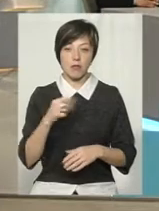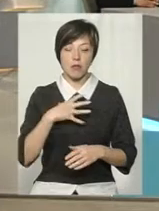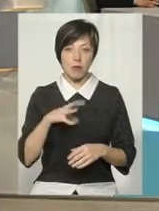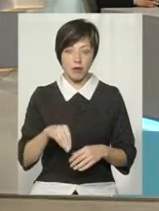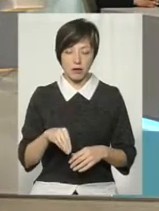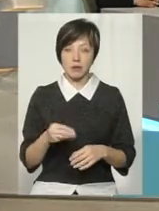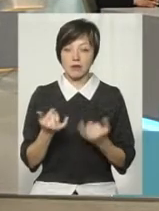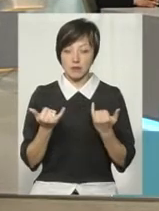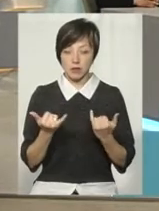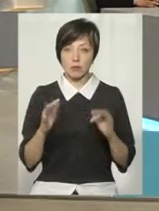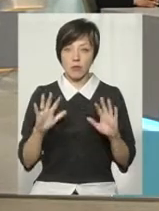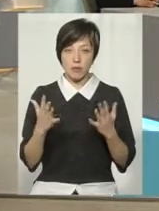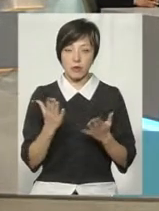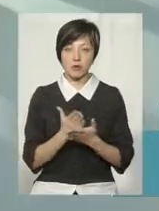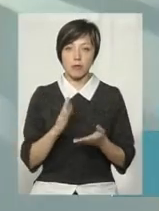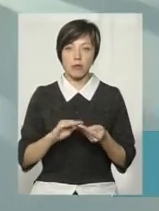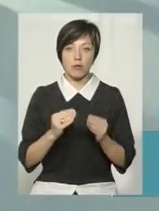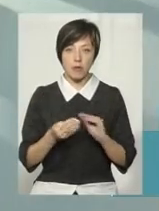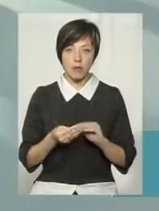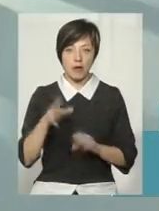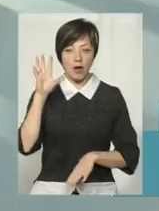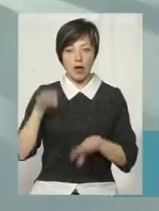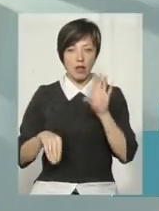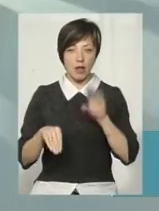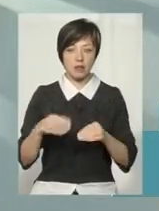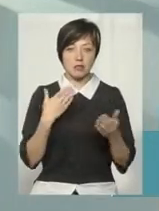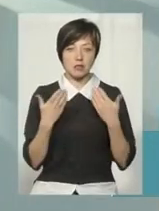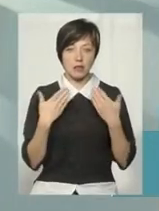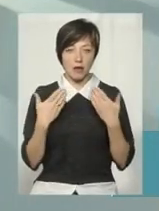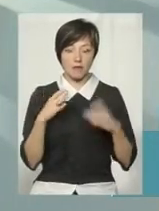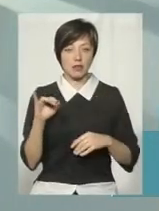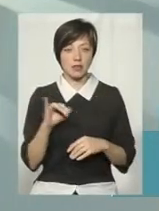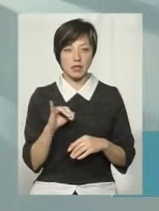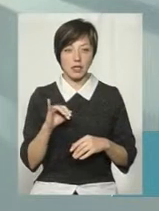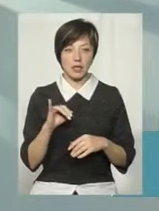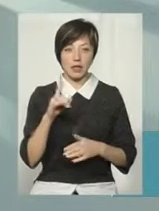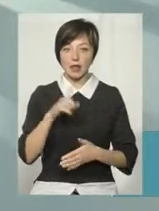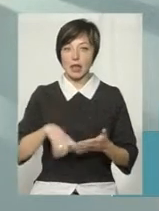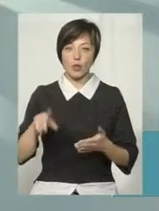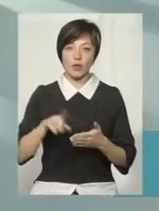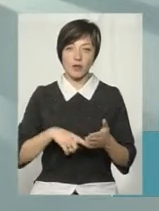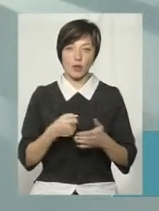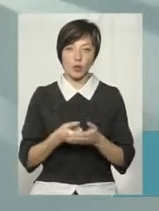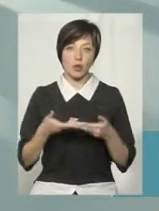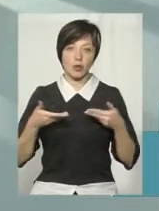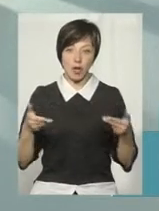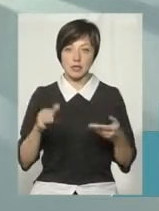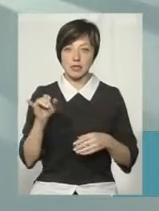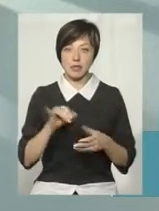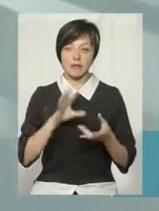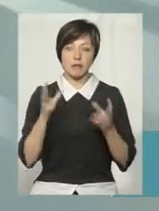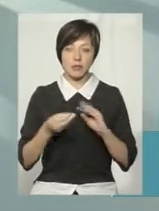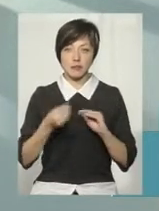даному випадку, от є ця проблема, халатне таке якесь ставлення і якась така недовіра, можливо, до нас. І, в принципі,